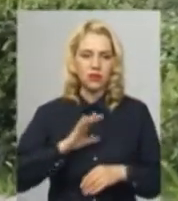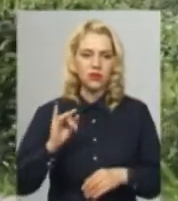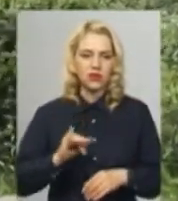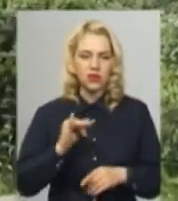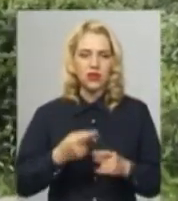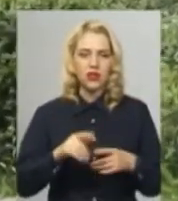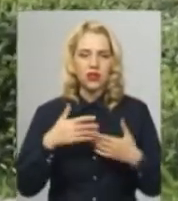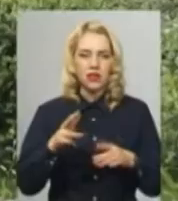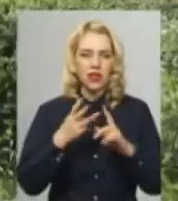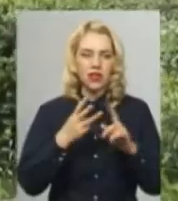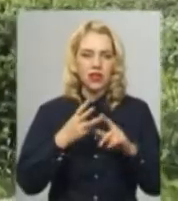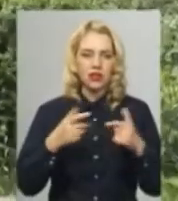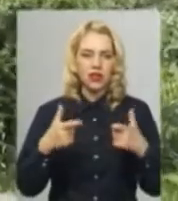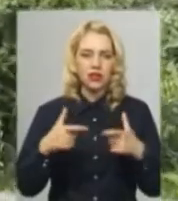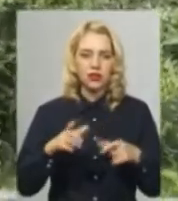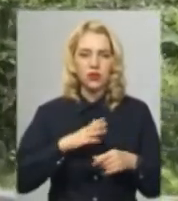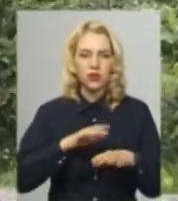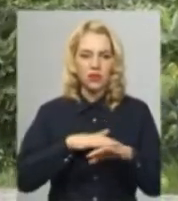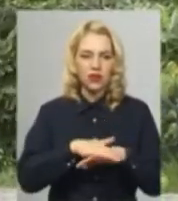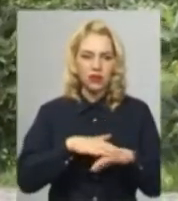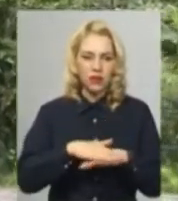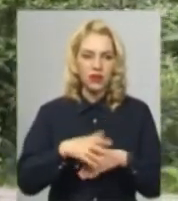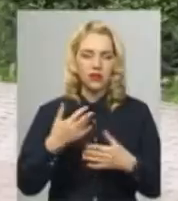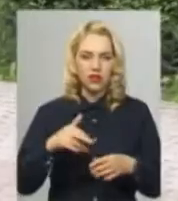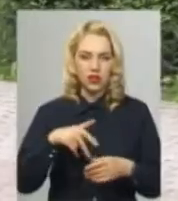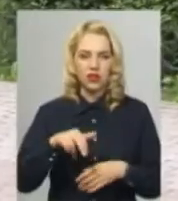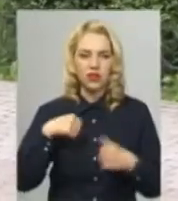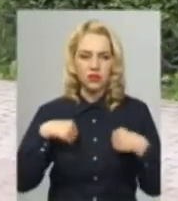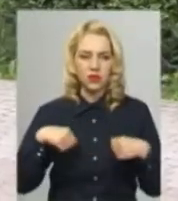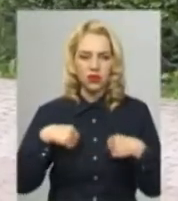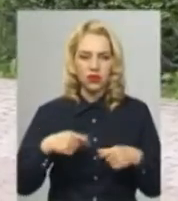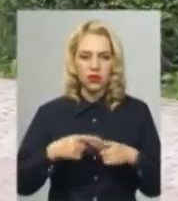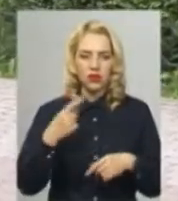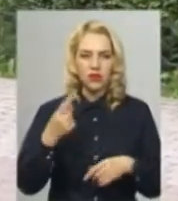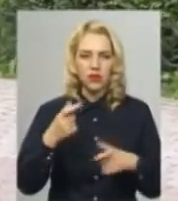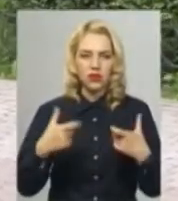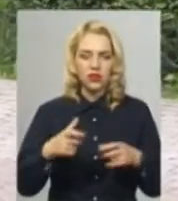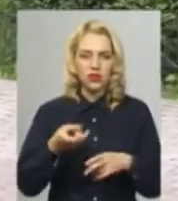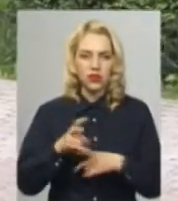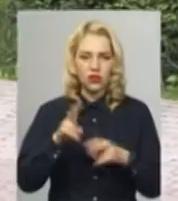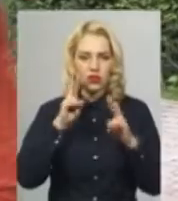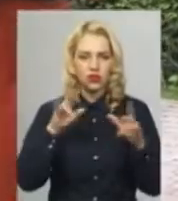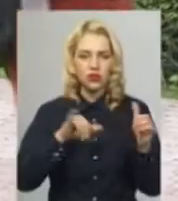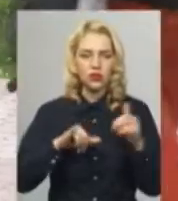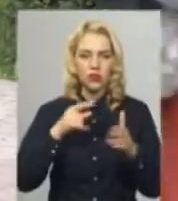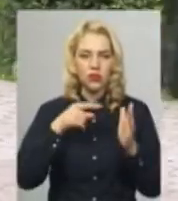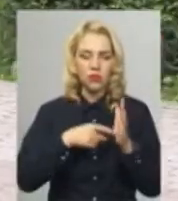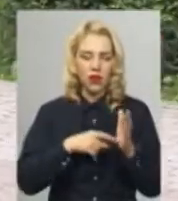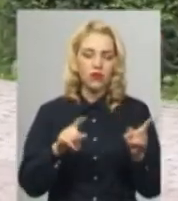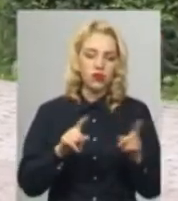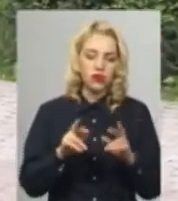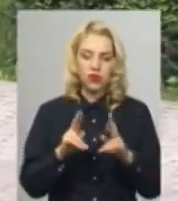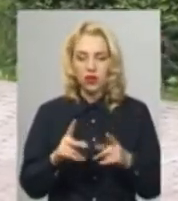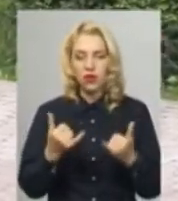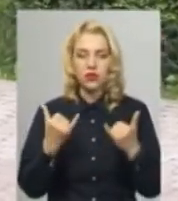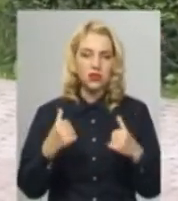такий третій екзамен, хто задавав математику, вже йдеш, ну так, спокійніше. І на першому екзамені заходиш, не знаєш, куди попав, що, до чого, а зараз